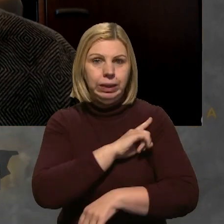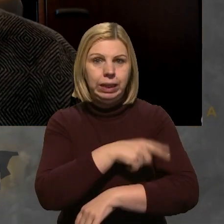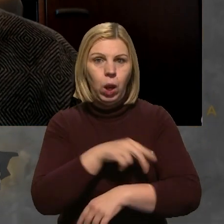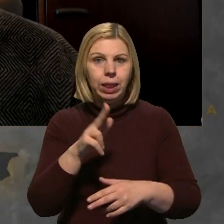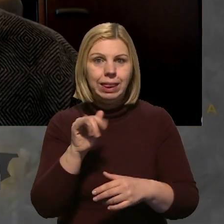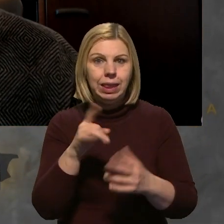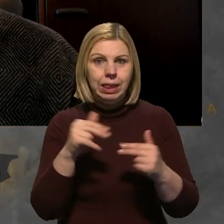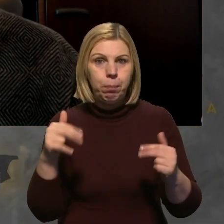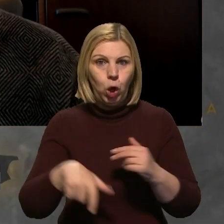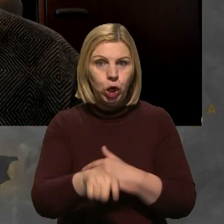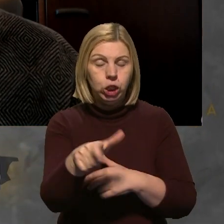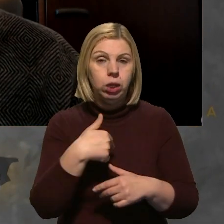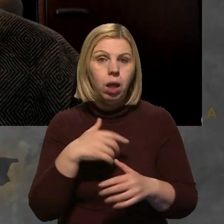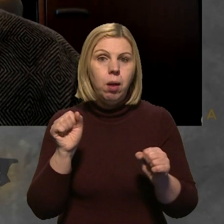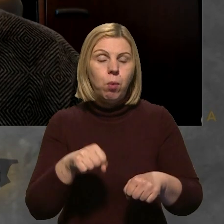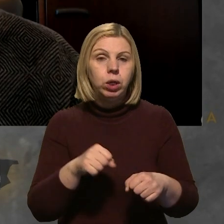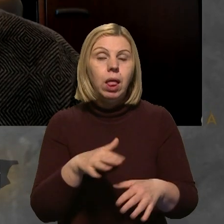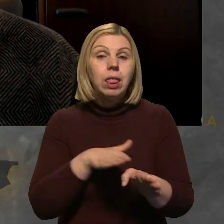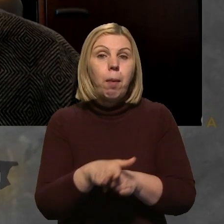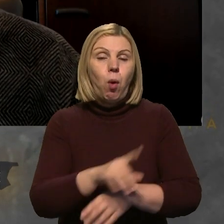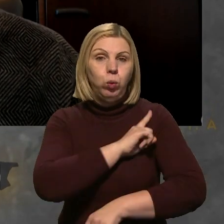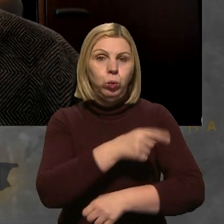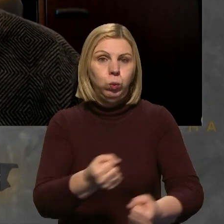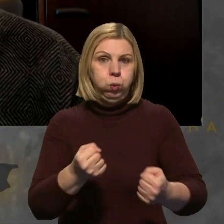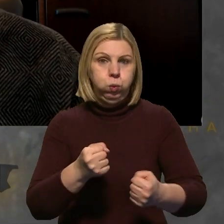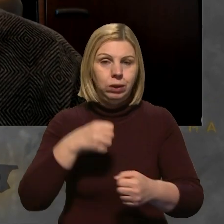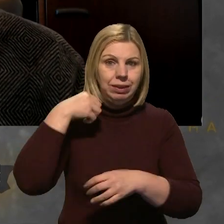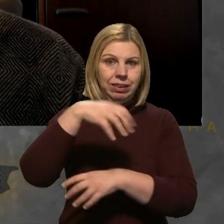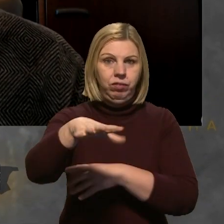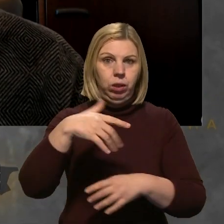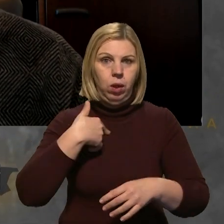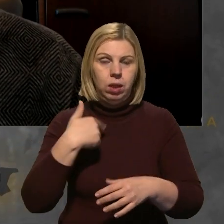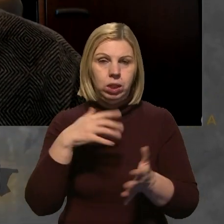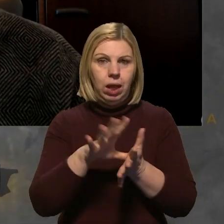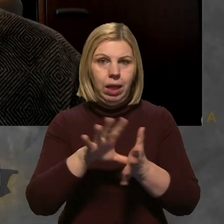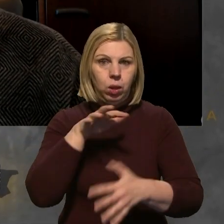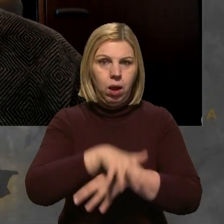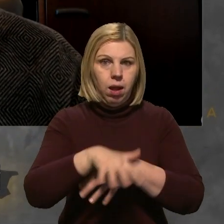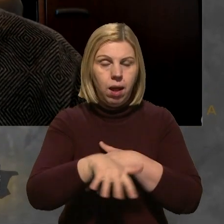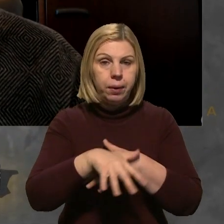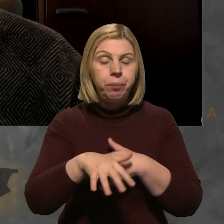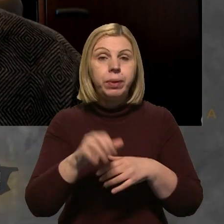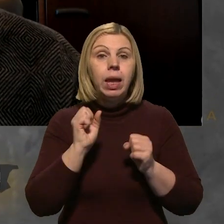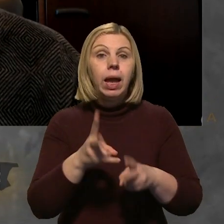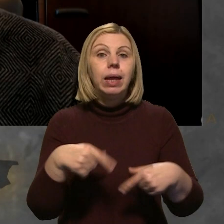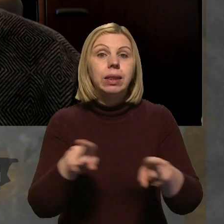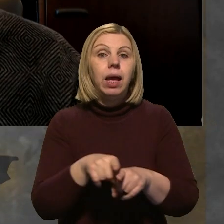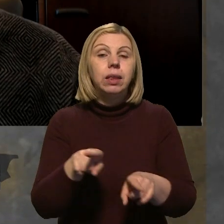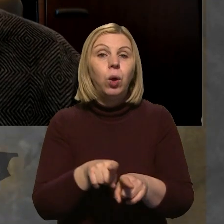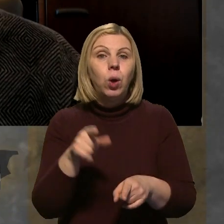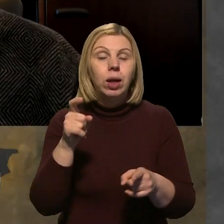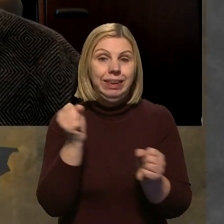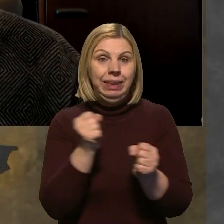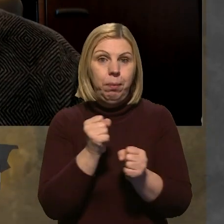і це дає змогу нам наповну використовувати потенціал наших гідроелектростанцій. Як для такого сезону